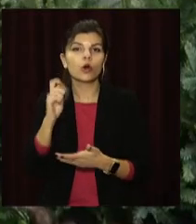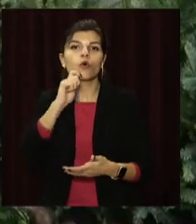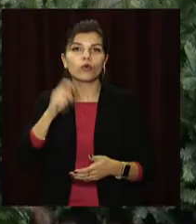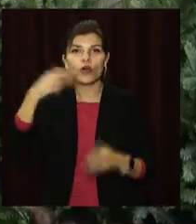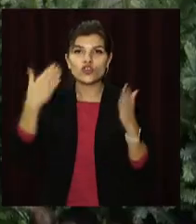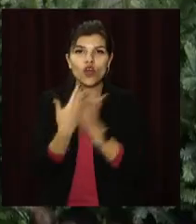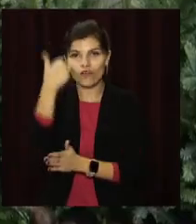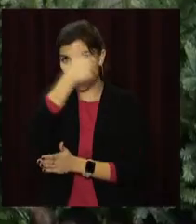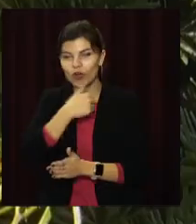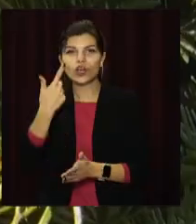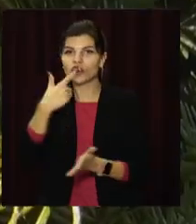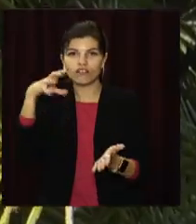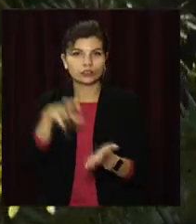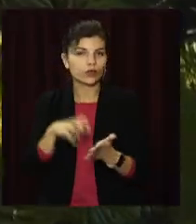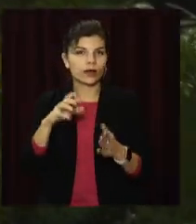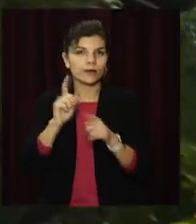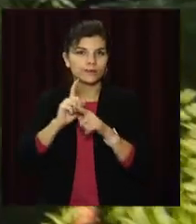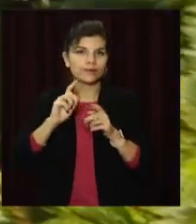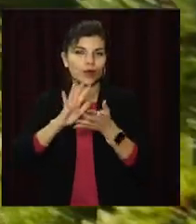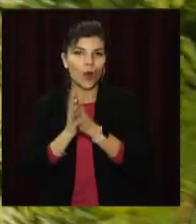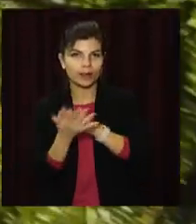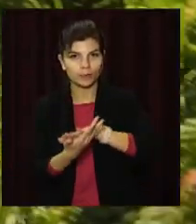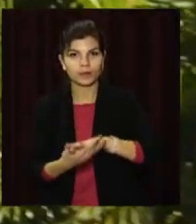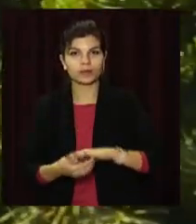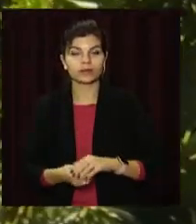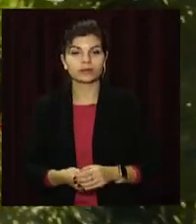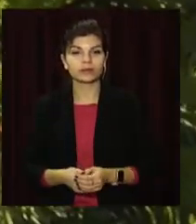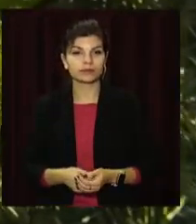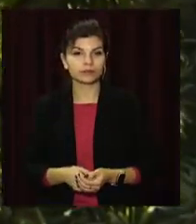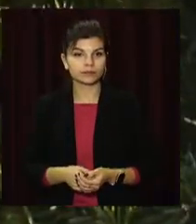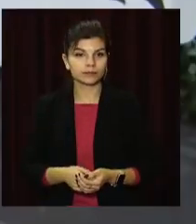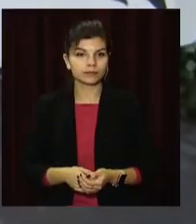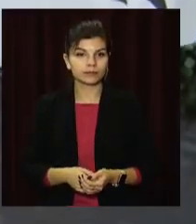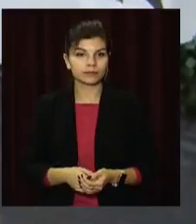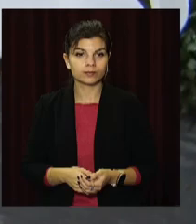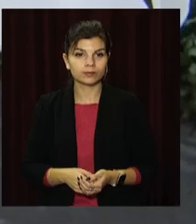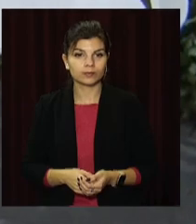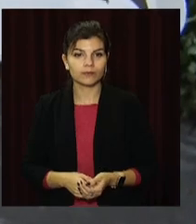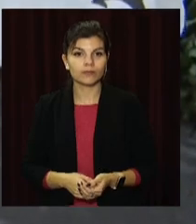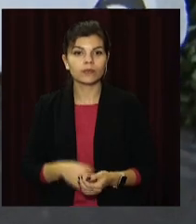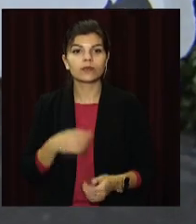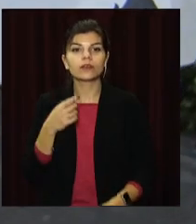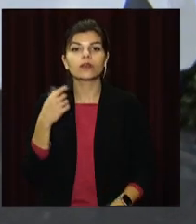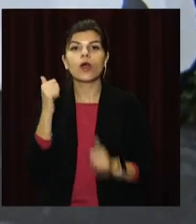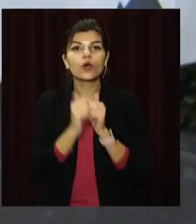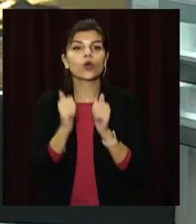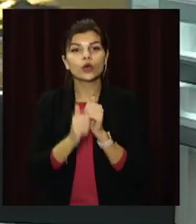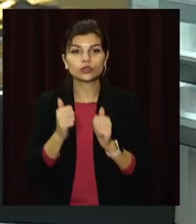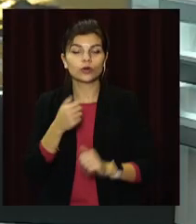умови дотримання всіх вимог, українці мають шанс провести Новий рік – 2022 – не в червоній зоні, зазначив Кузін.